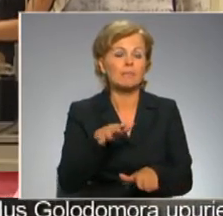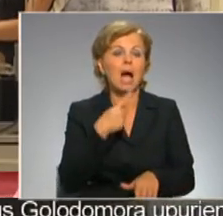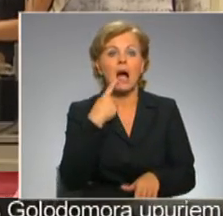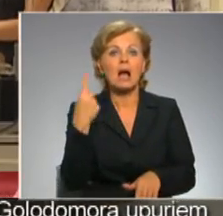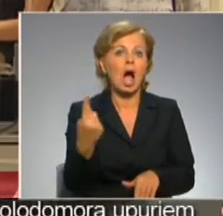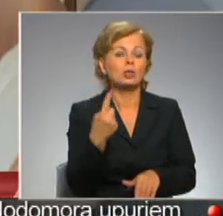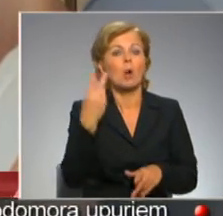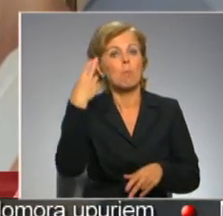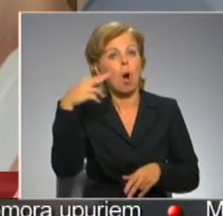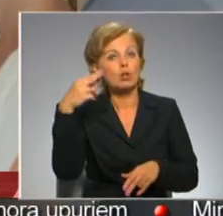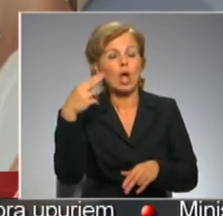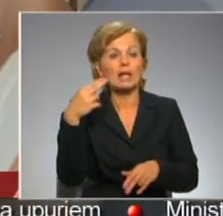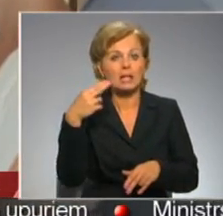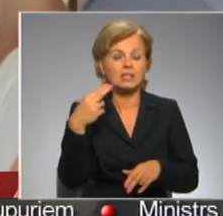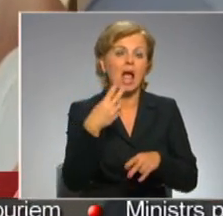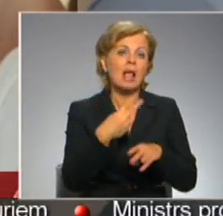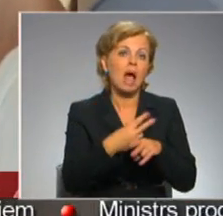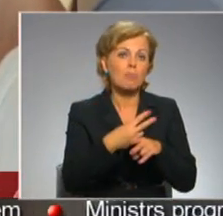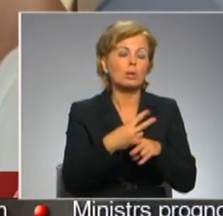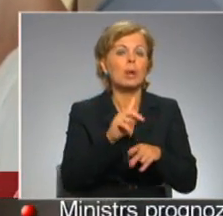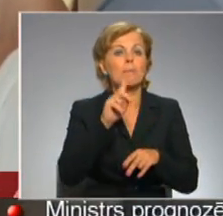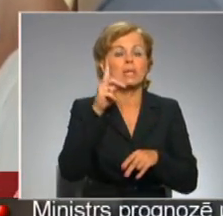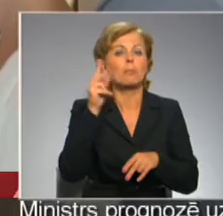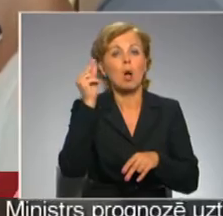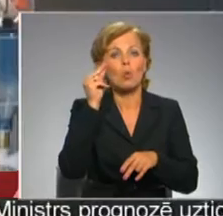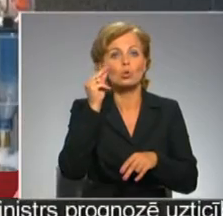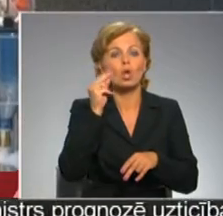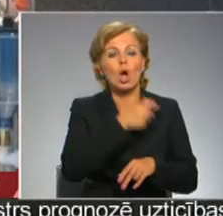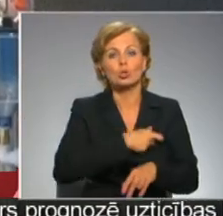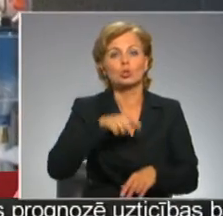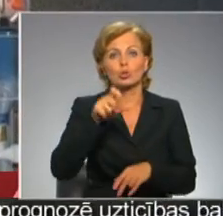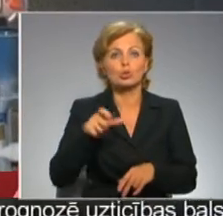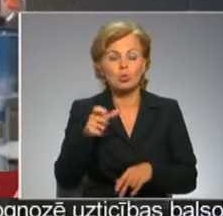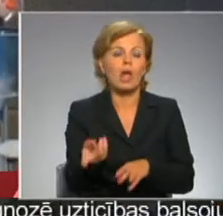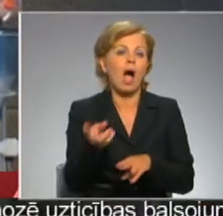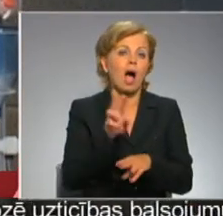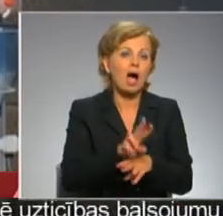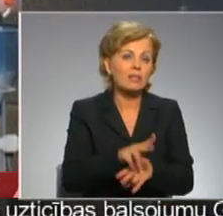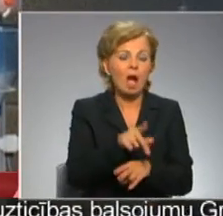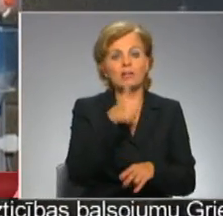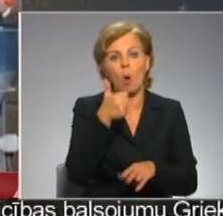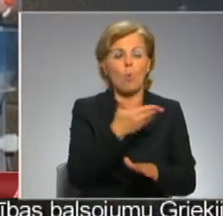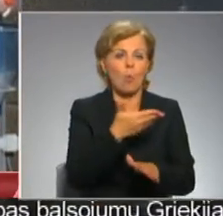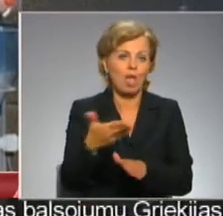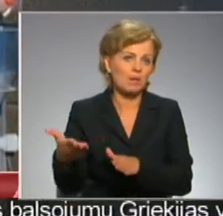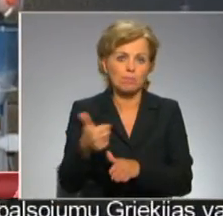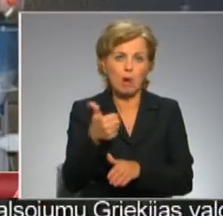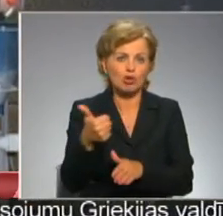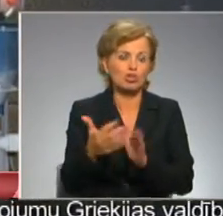modernas laboratorijas, un pirmā kursa studenti atnākot pēc vidusskolām tomēr nav pietiekoši labi sagatavotas studijām